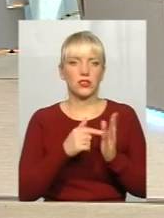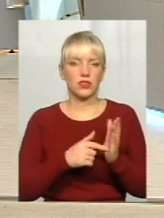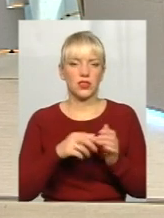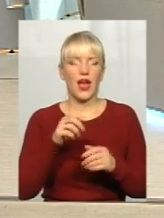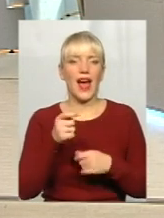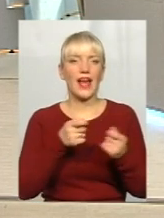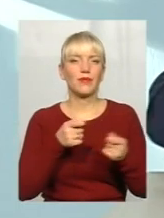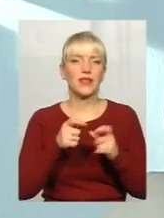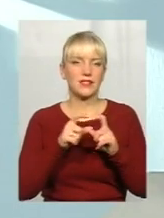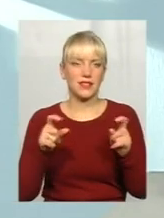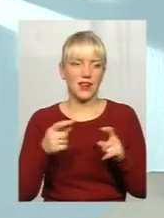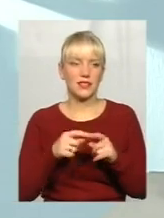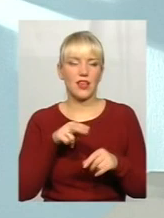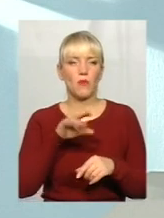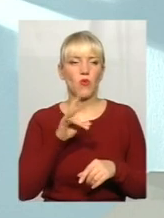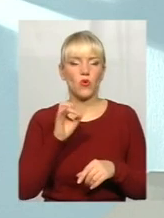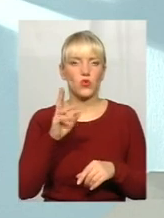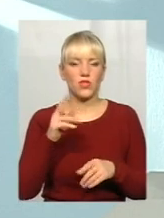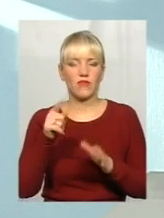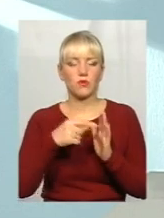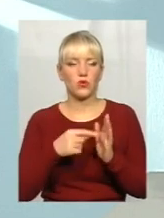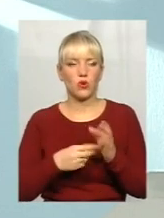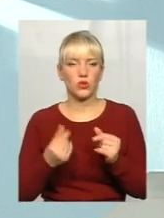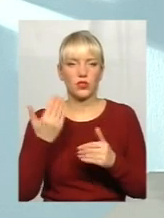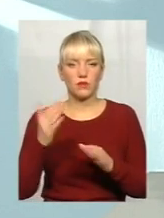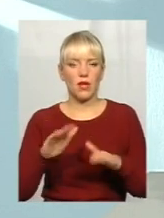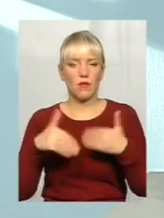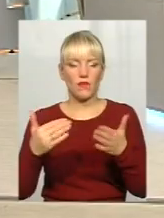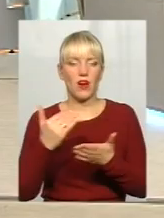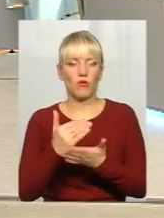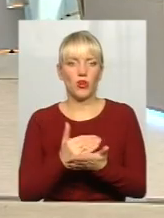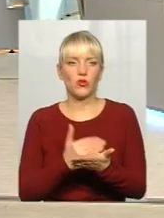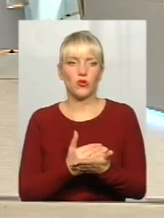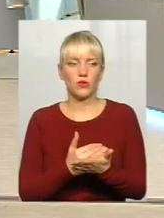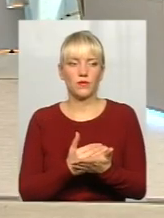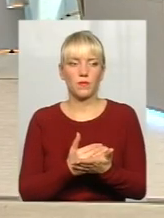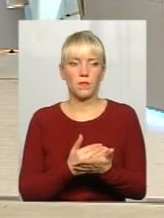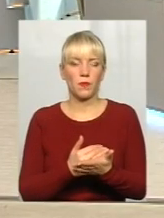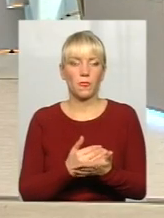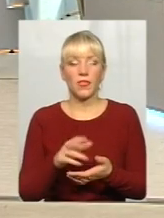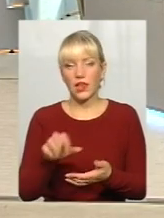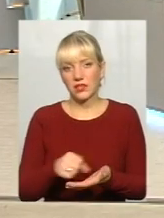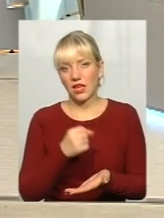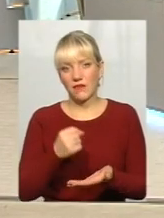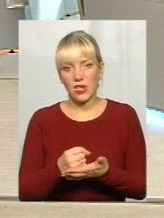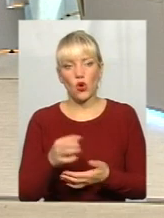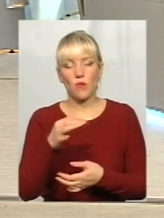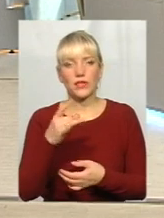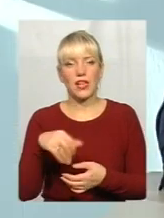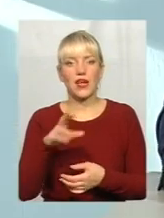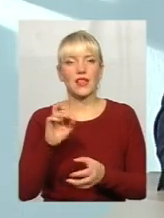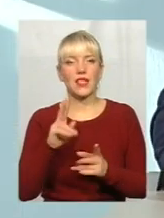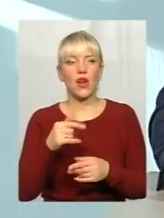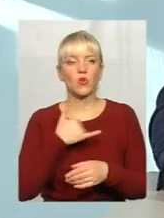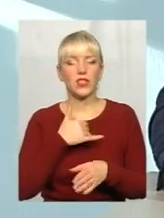Пінюшкевич, поділили гроші. Затверджує хто? Їм запропонували меню. Так затверджує обласна рада. Так затверджує обласна рада. Але ж як в нас